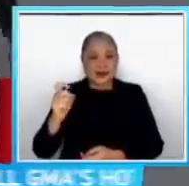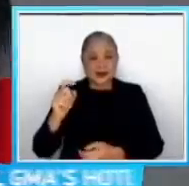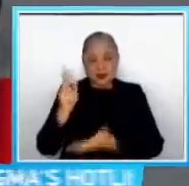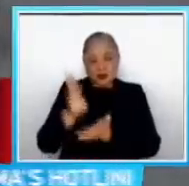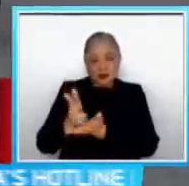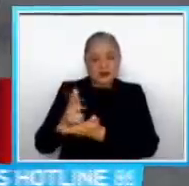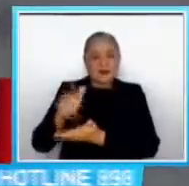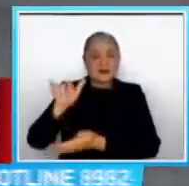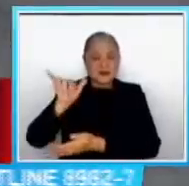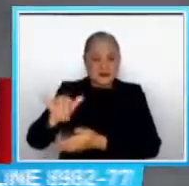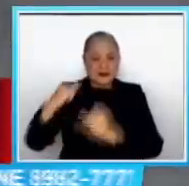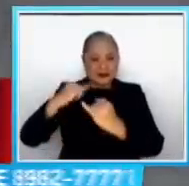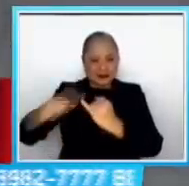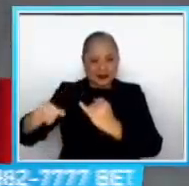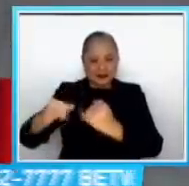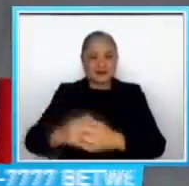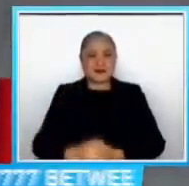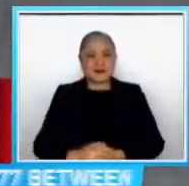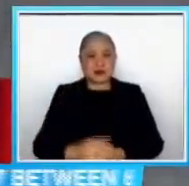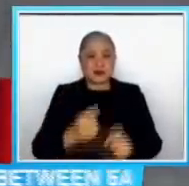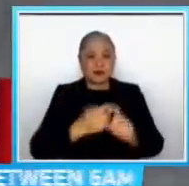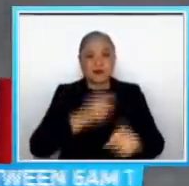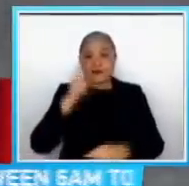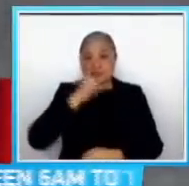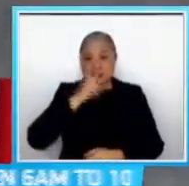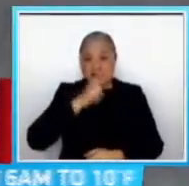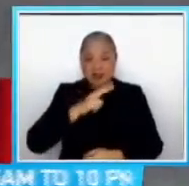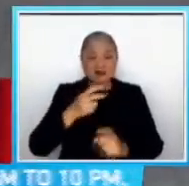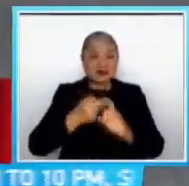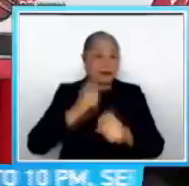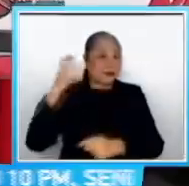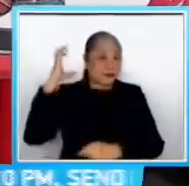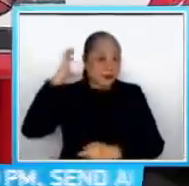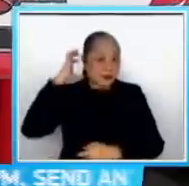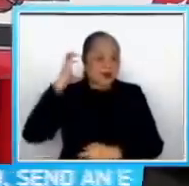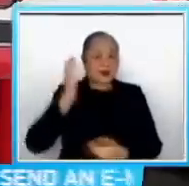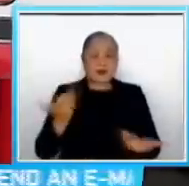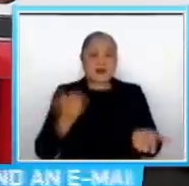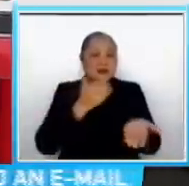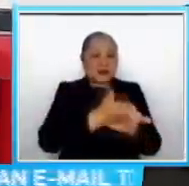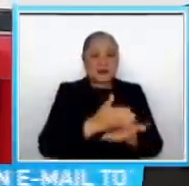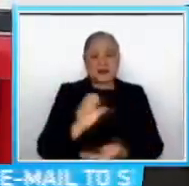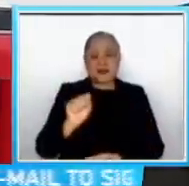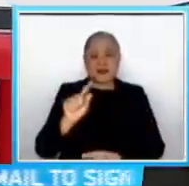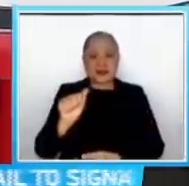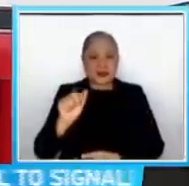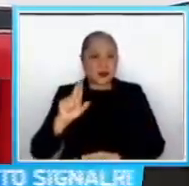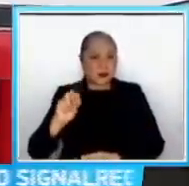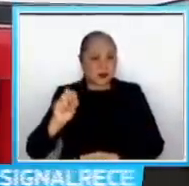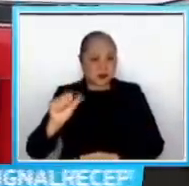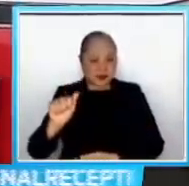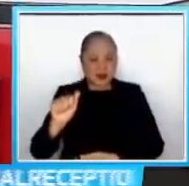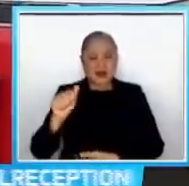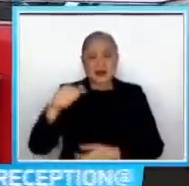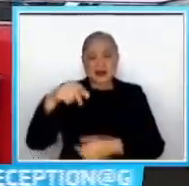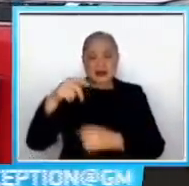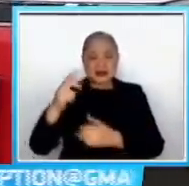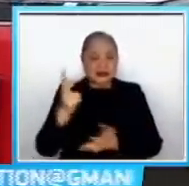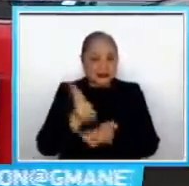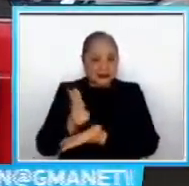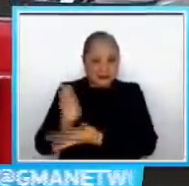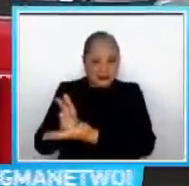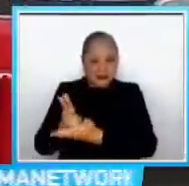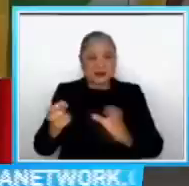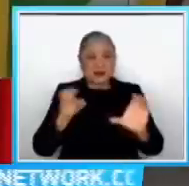Ang mga galing namang Visayas at Mindanao Sa Santa Rosa Integrated Terminal po pwede magsakay at magbaba Paalala po ng